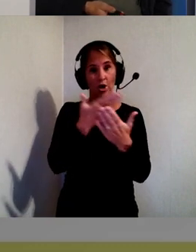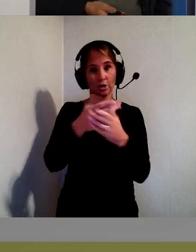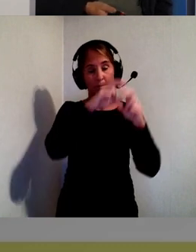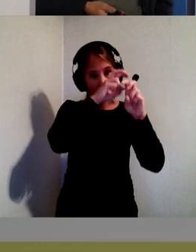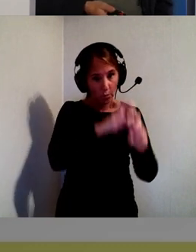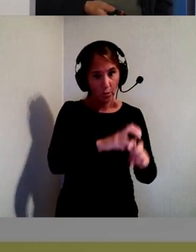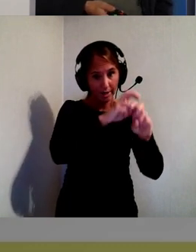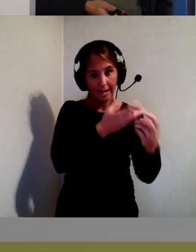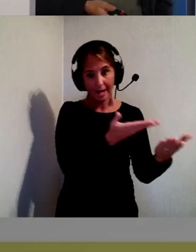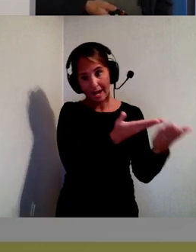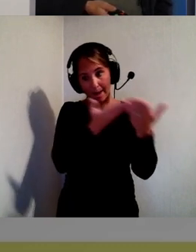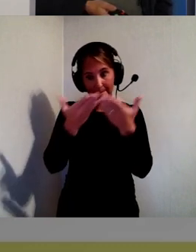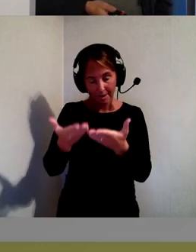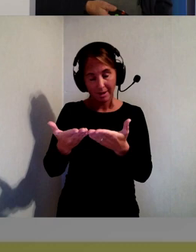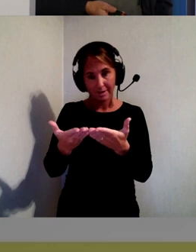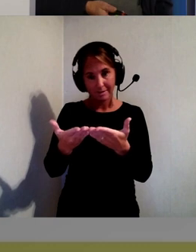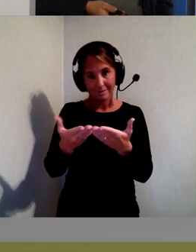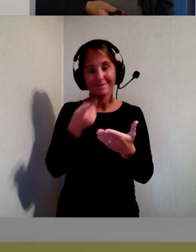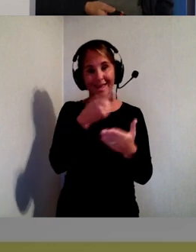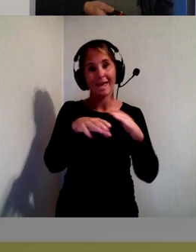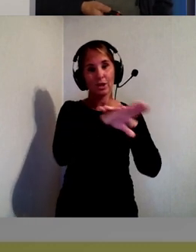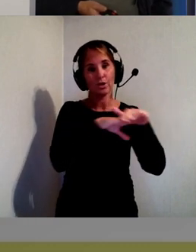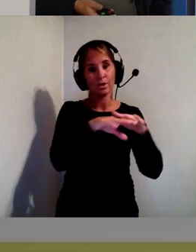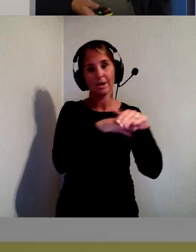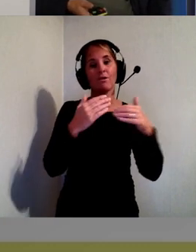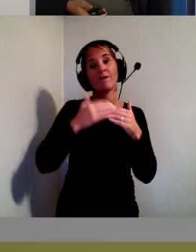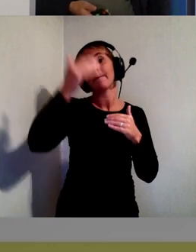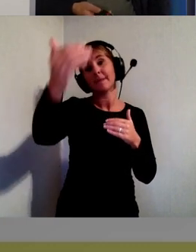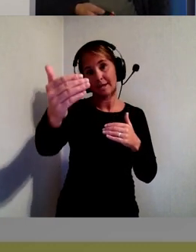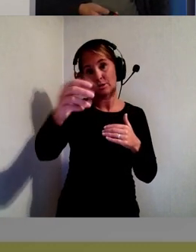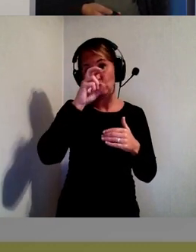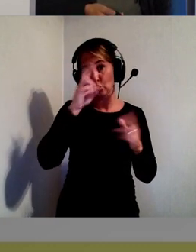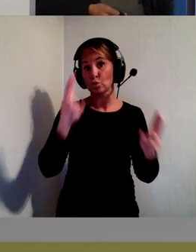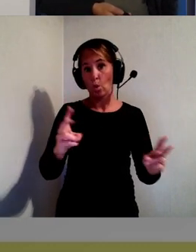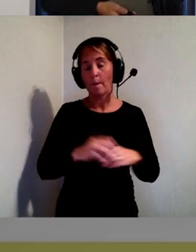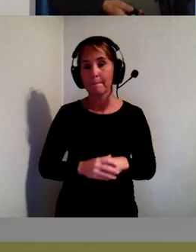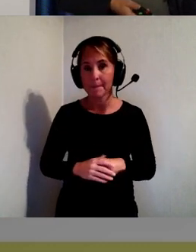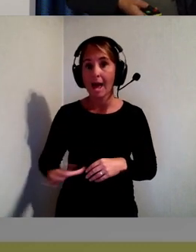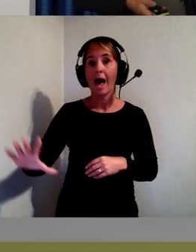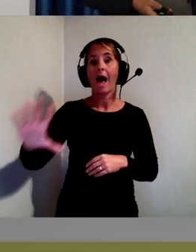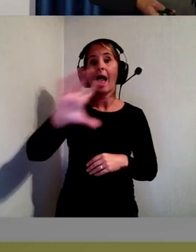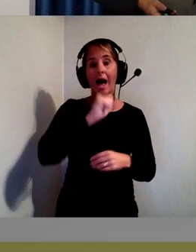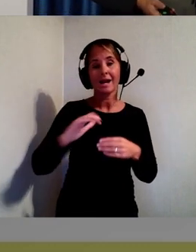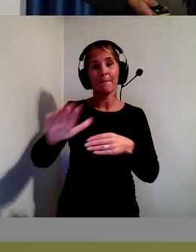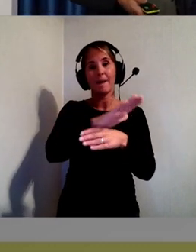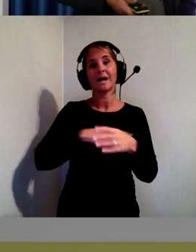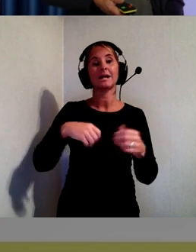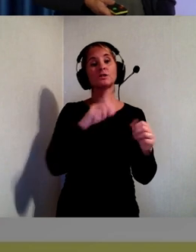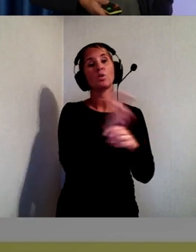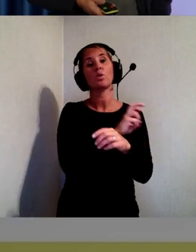för det som kommer. Det verkar väldigt mycket så. Och det betyder all marknadskontroll av produkter.